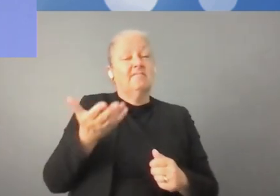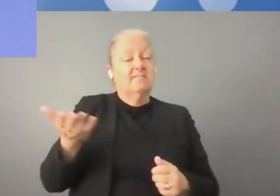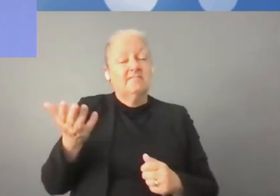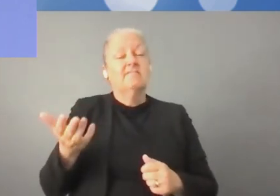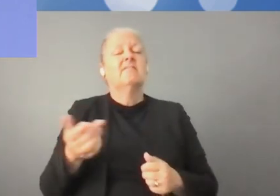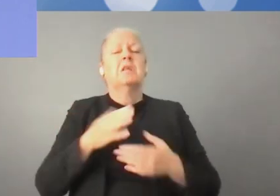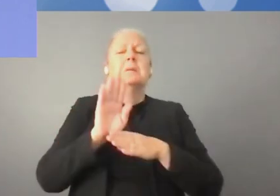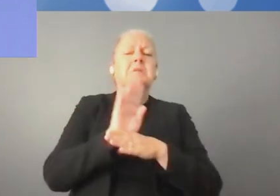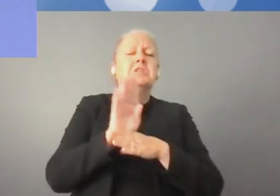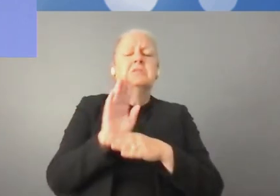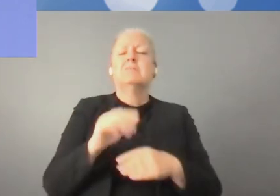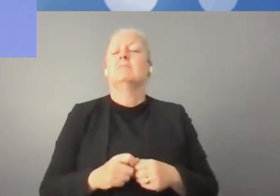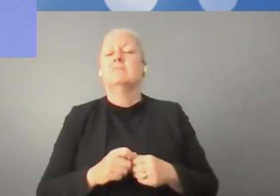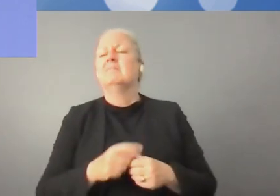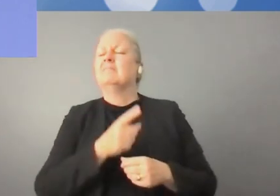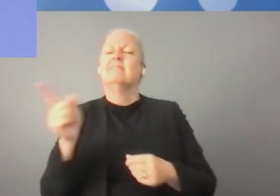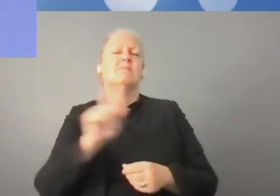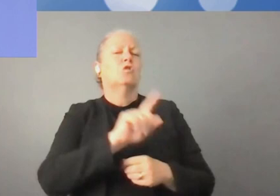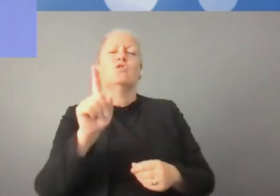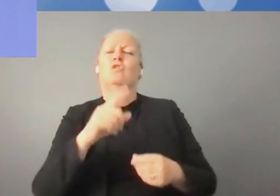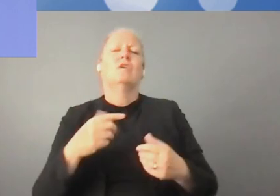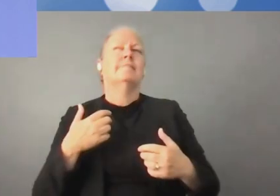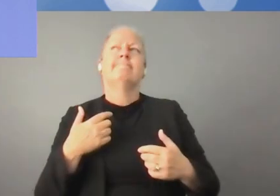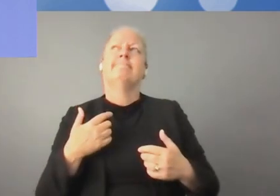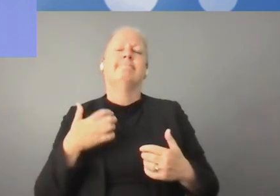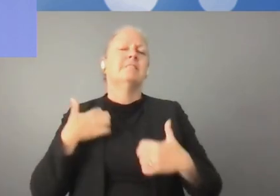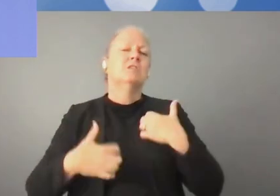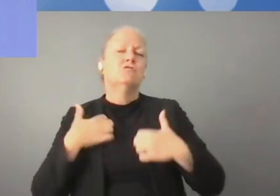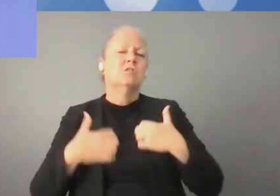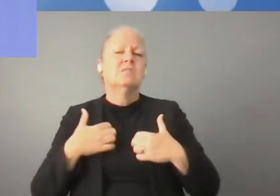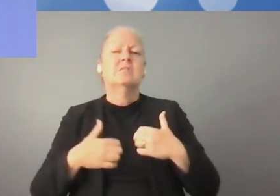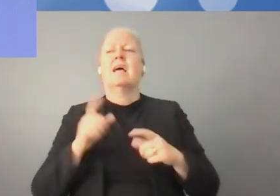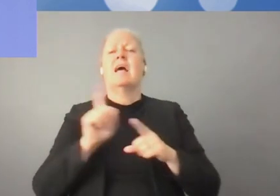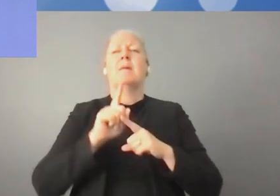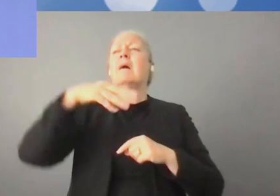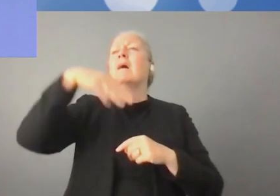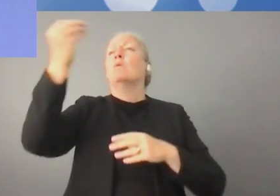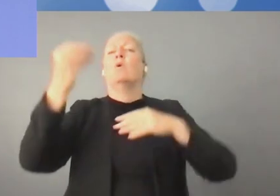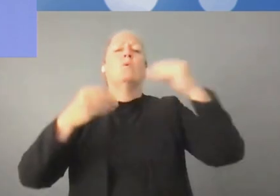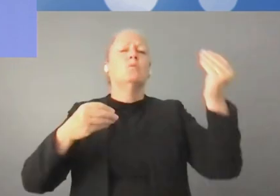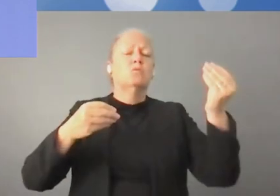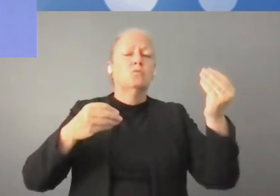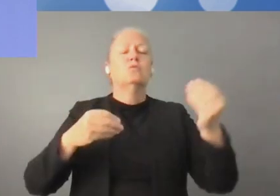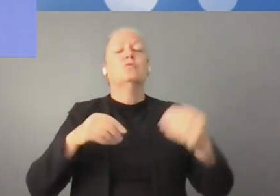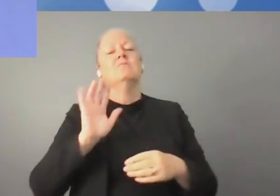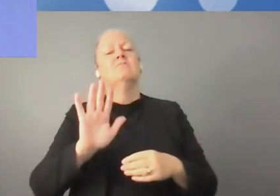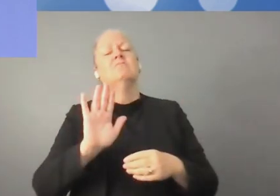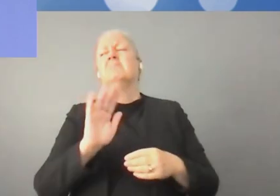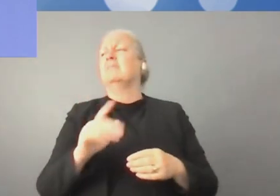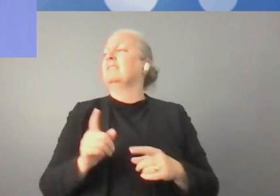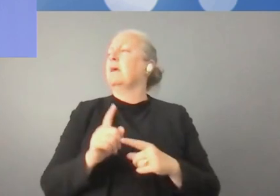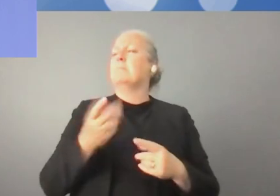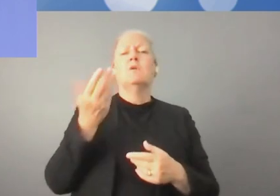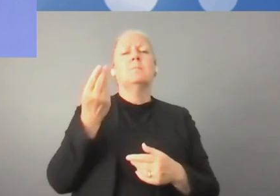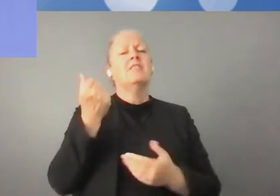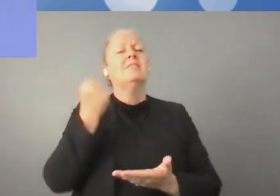pays, et je le dis après entretien avec les représentants du secteur ICT, les sociétés